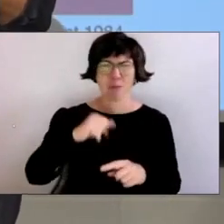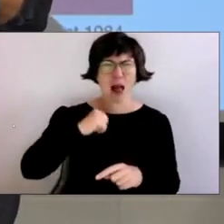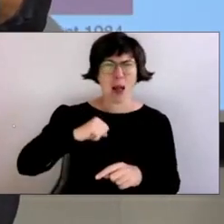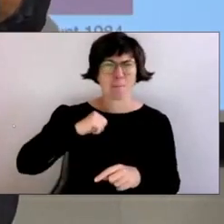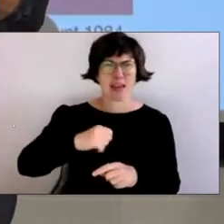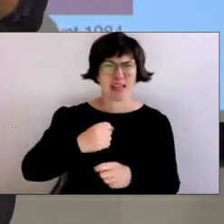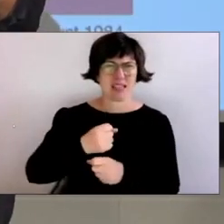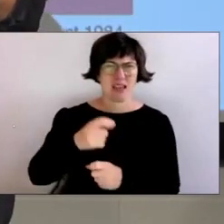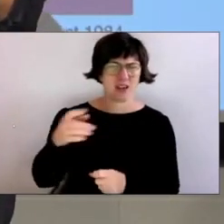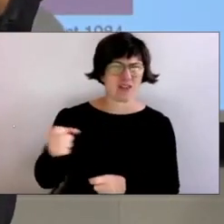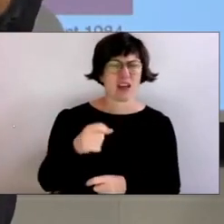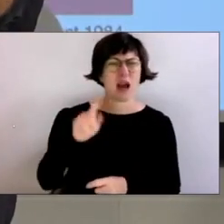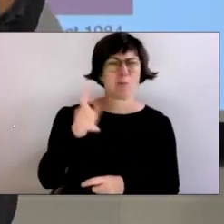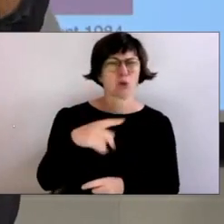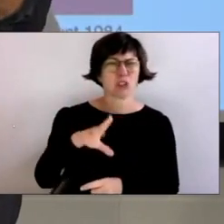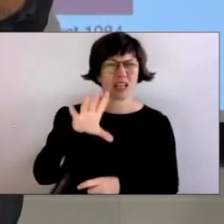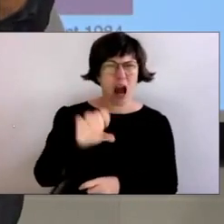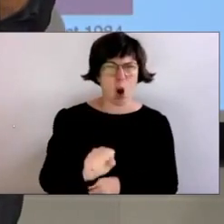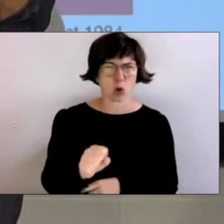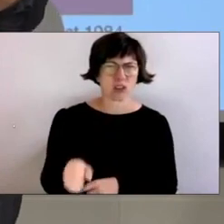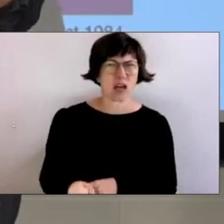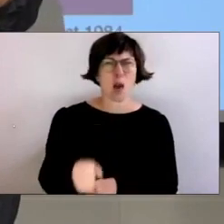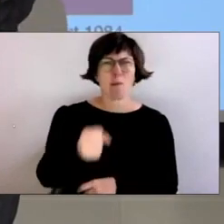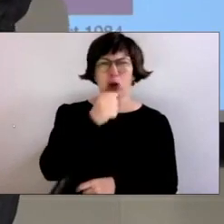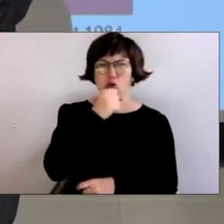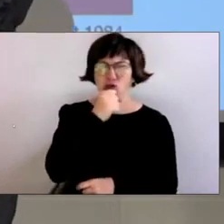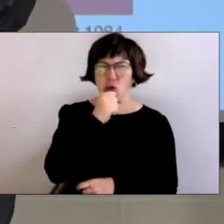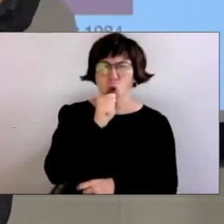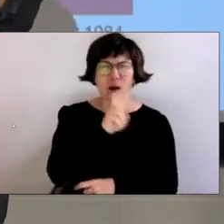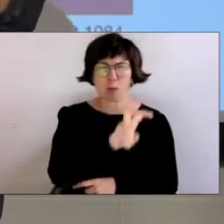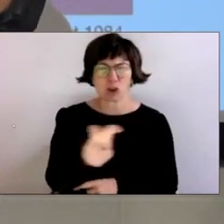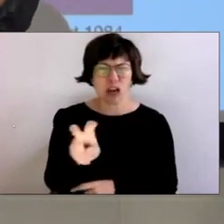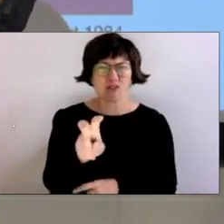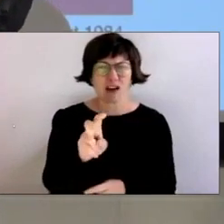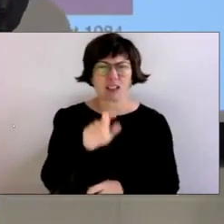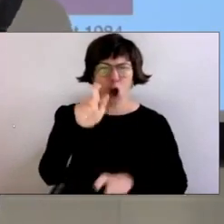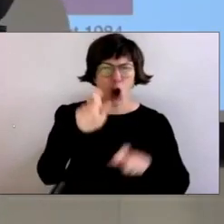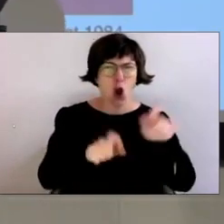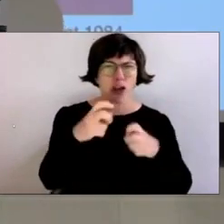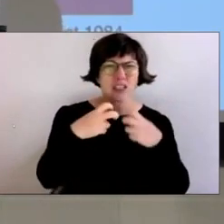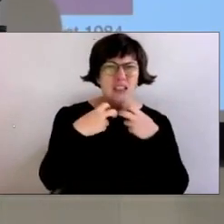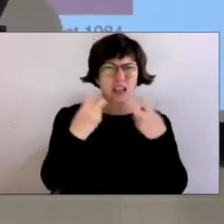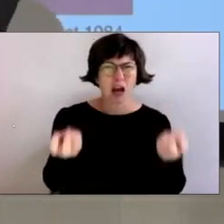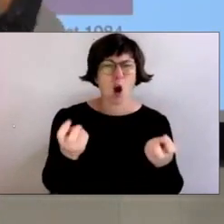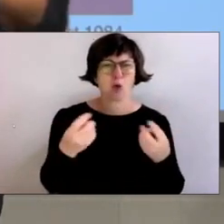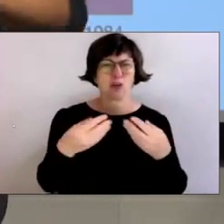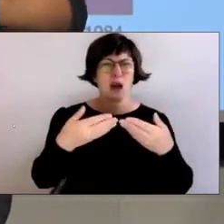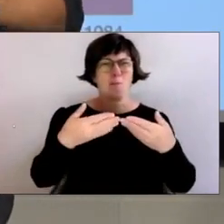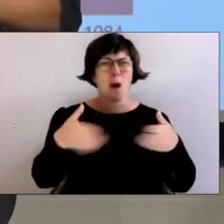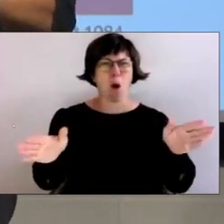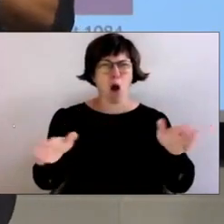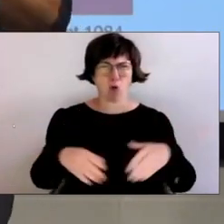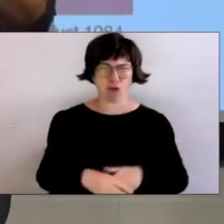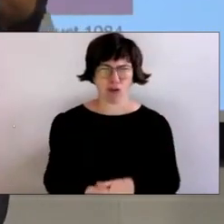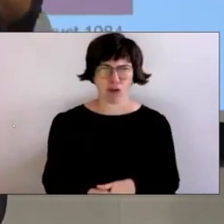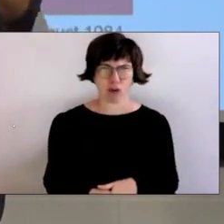DJ-Pult. Sie machte die Musik aus, nahm das Mikrofon und sagte, Leute, geht nach Hause, die Grenzen haben aufgemacht.